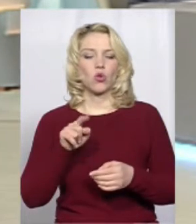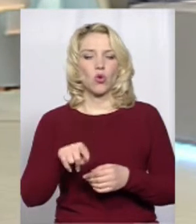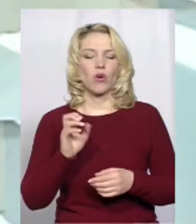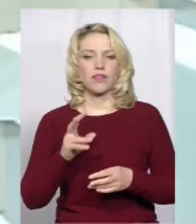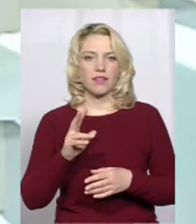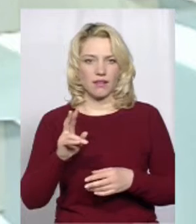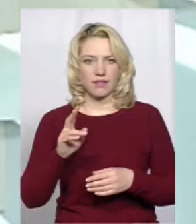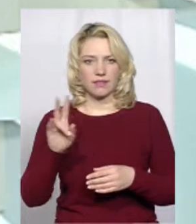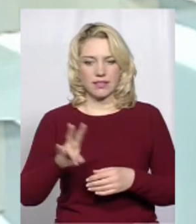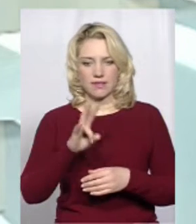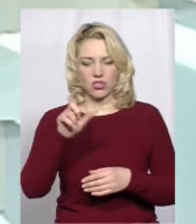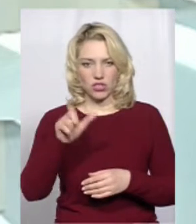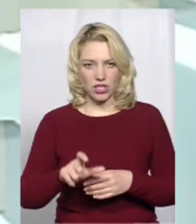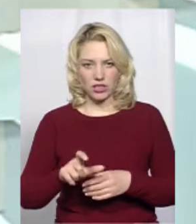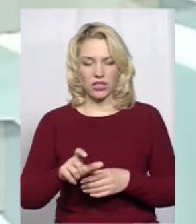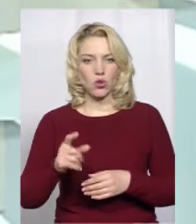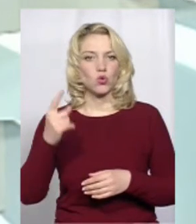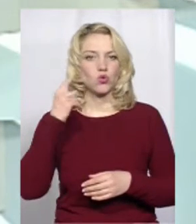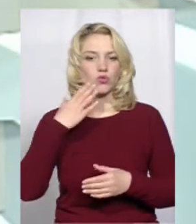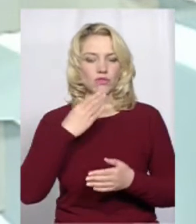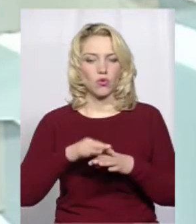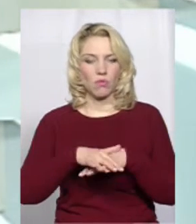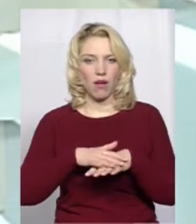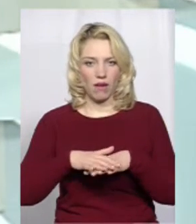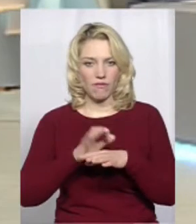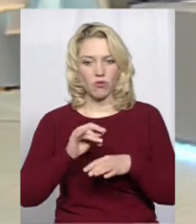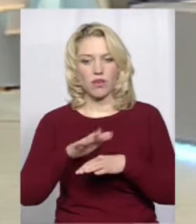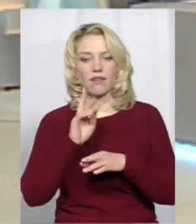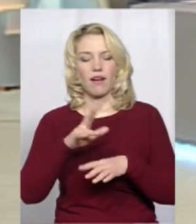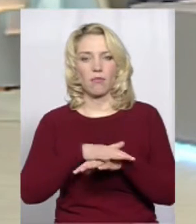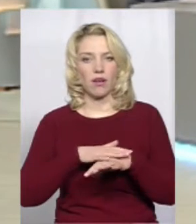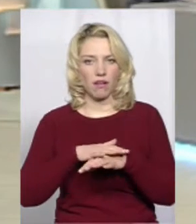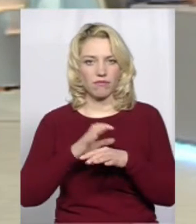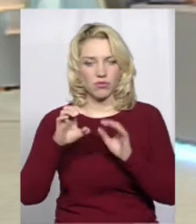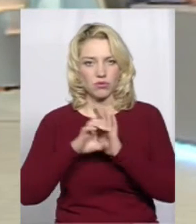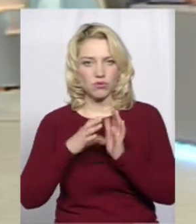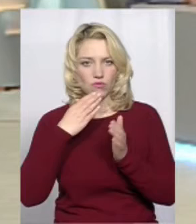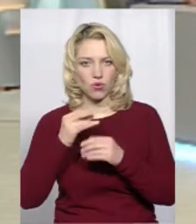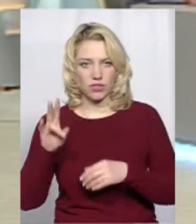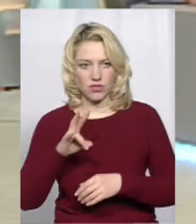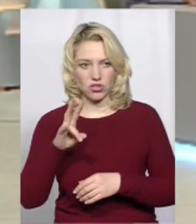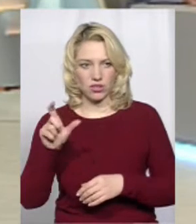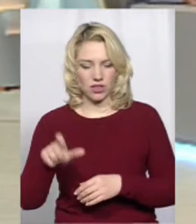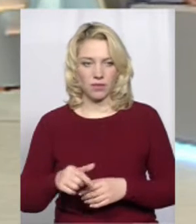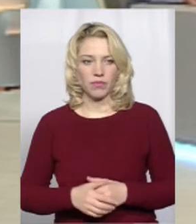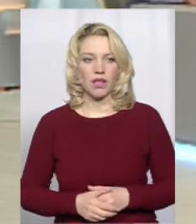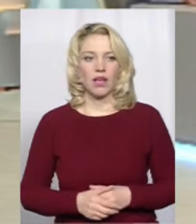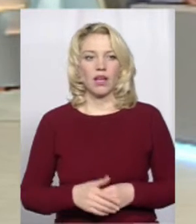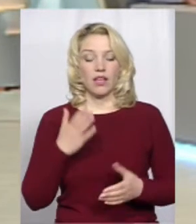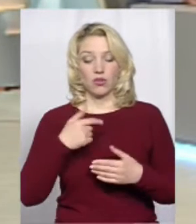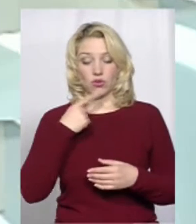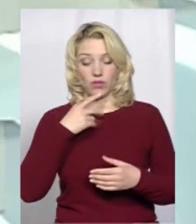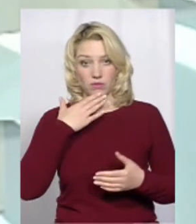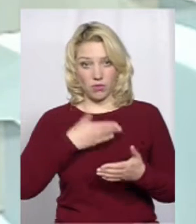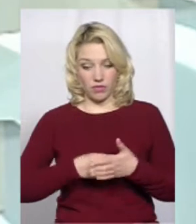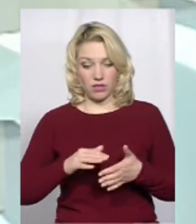парафія прислухається до свого священника. Наприклад, щоб взяти на моєму власному досвіді, то я долучився до об'єднавчого процесу, бо